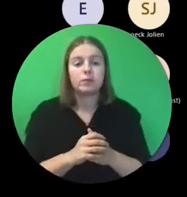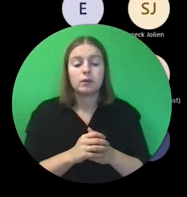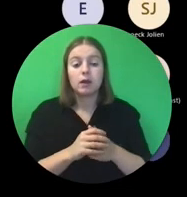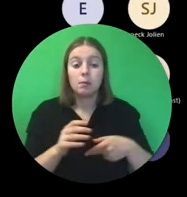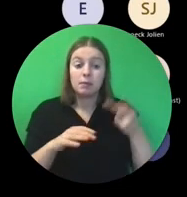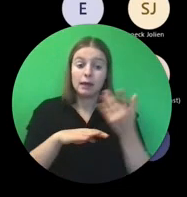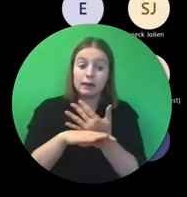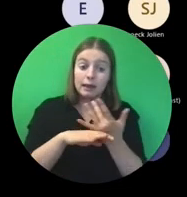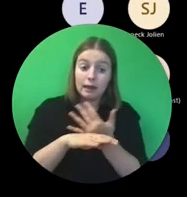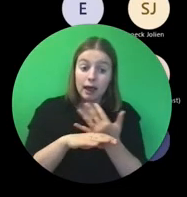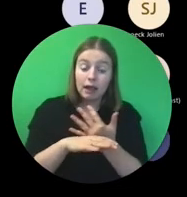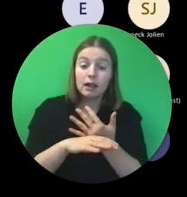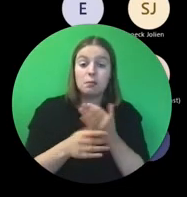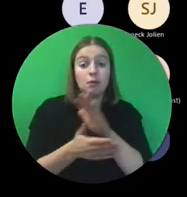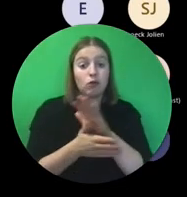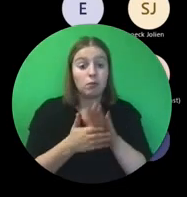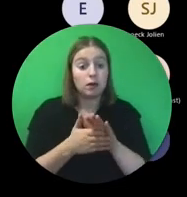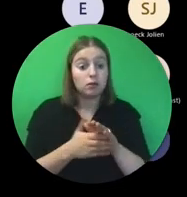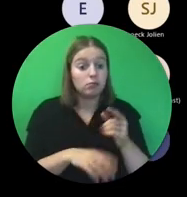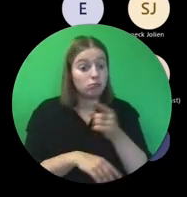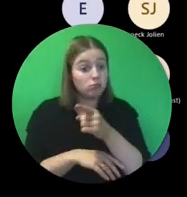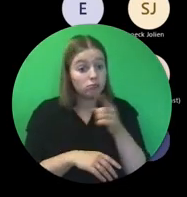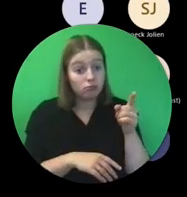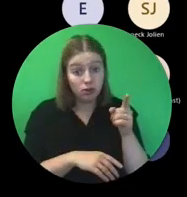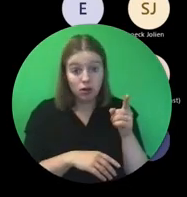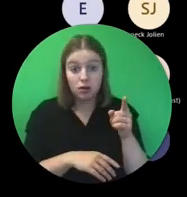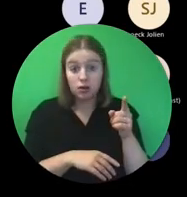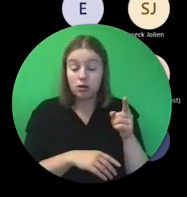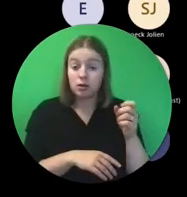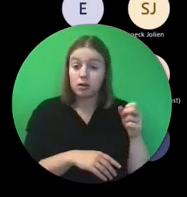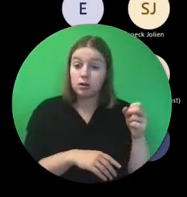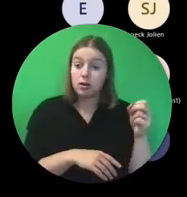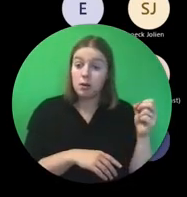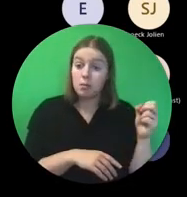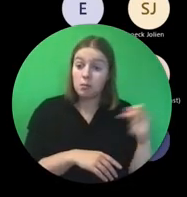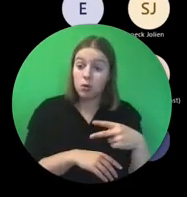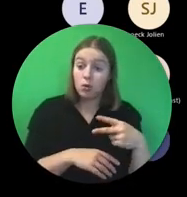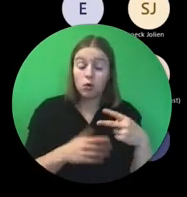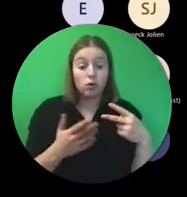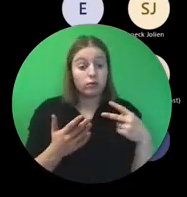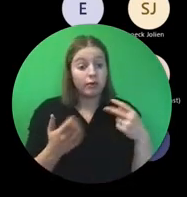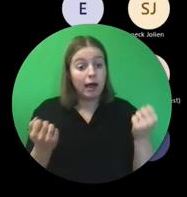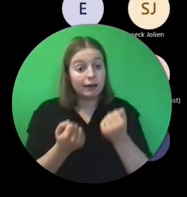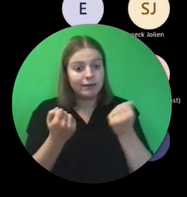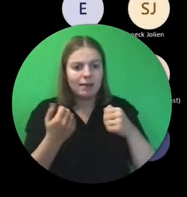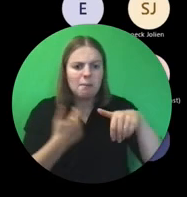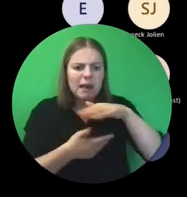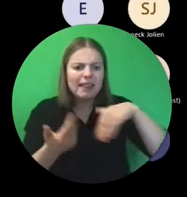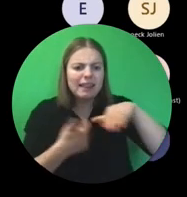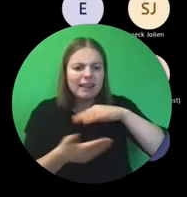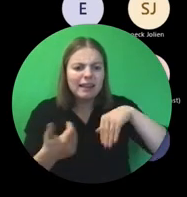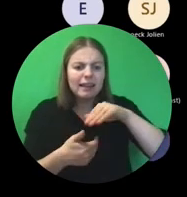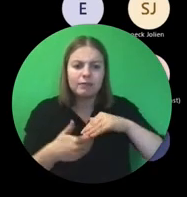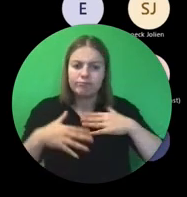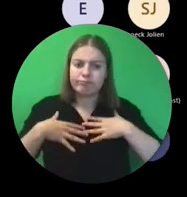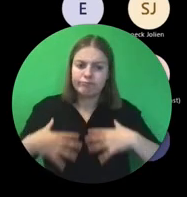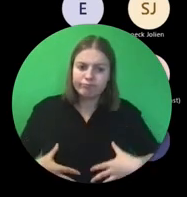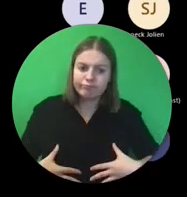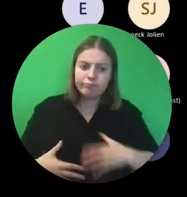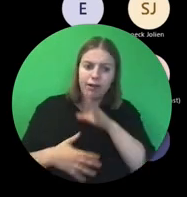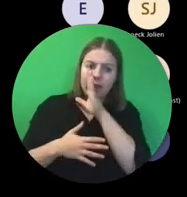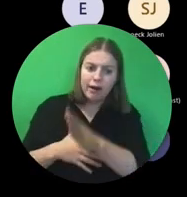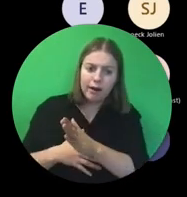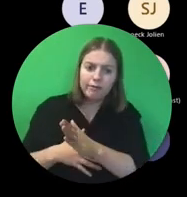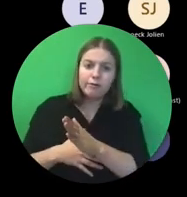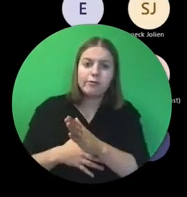Digitalisering. In hoeverre slaag je erin om bepaalde activiteiten blended te gaan doen. Zowel fysieke mobiliteit als